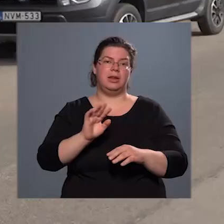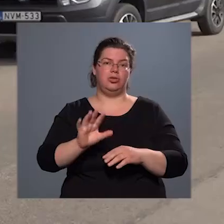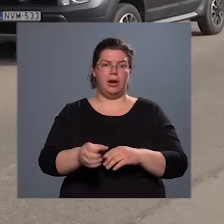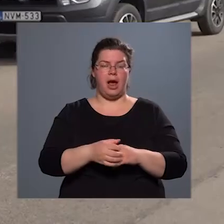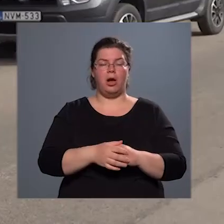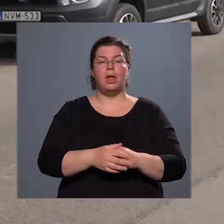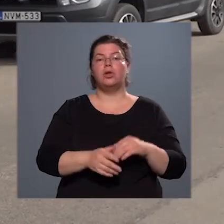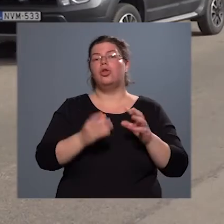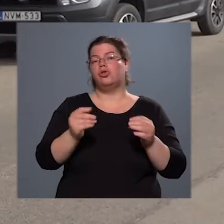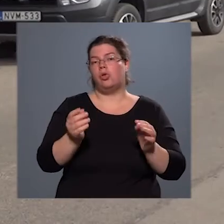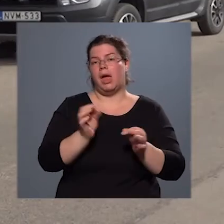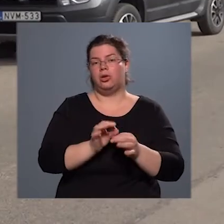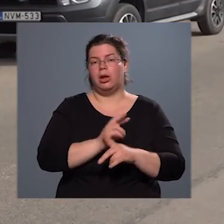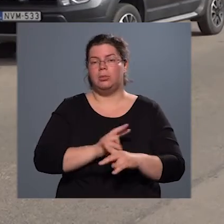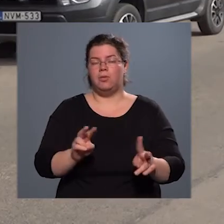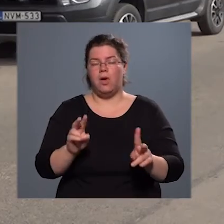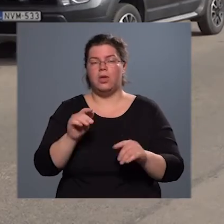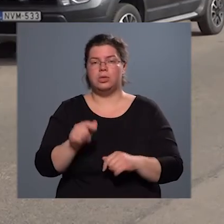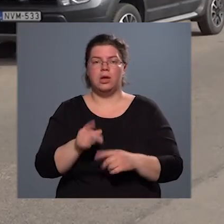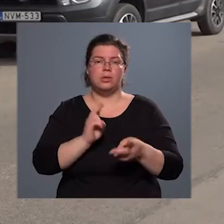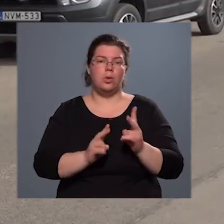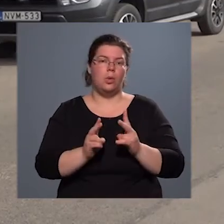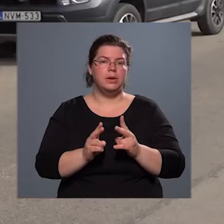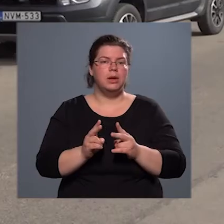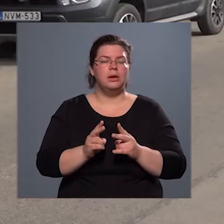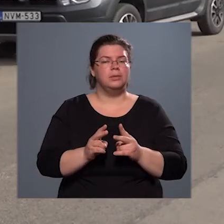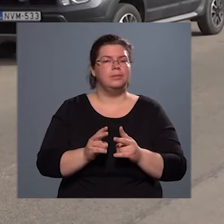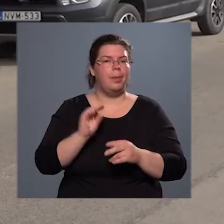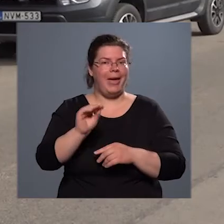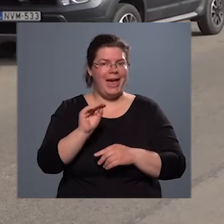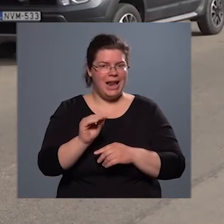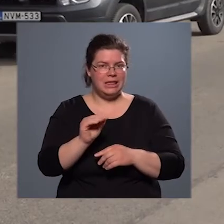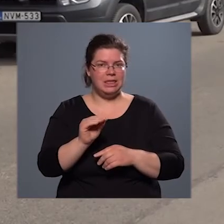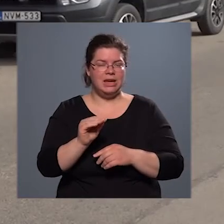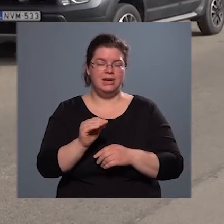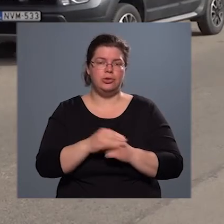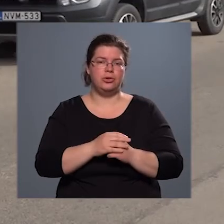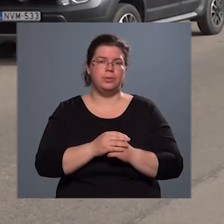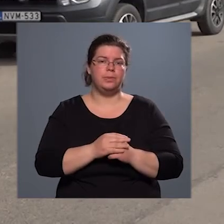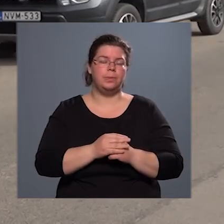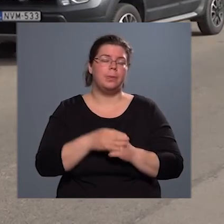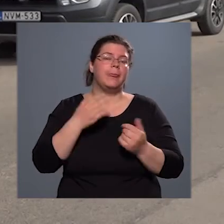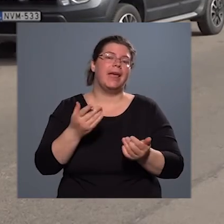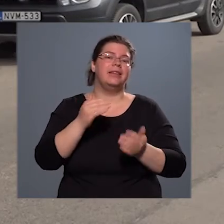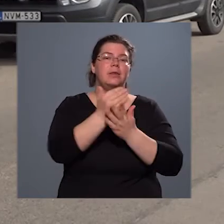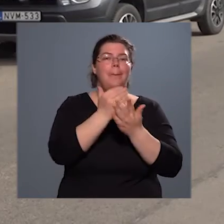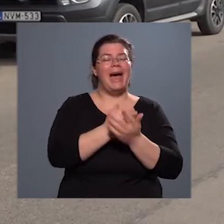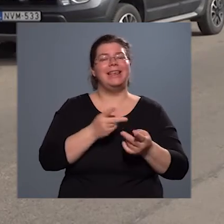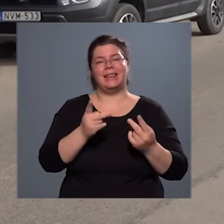Sok esetben van az, hogy a bejelentések a szabályszegő